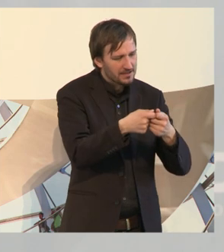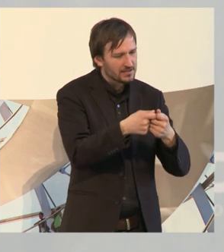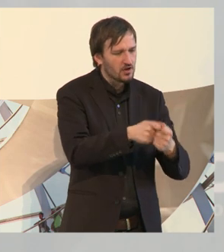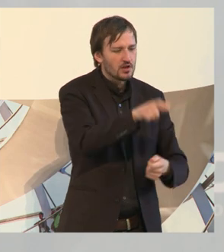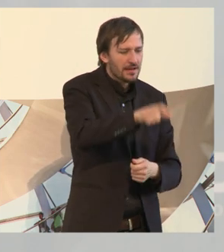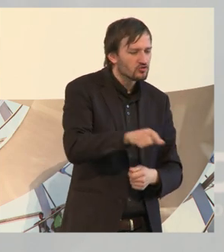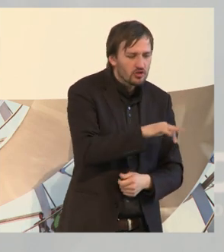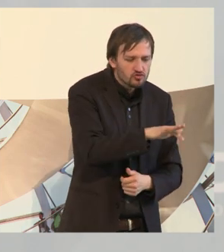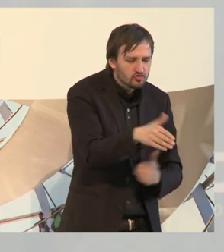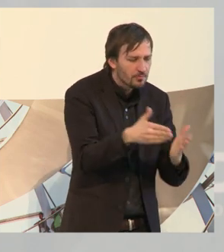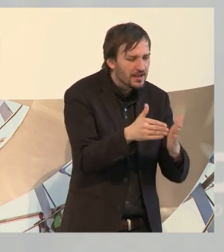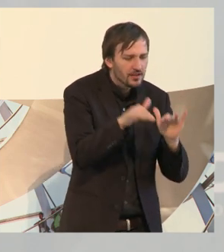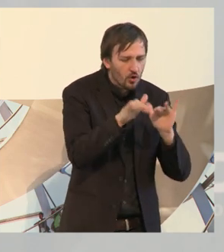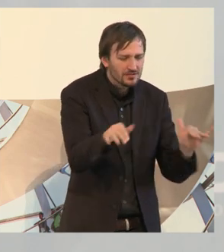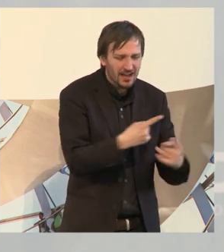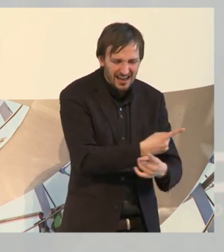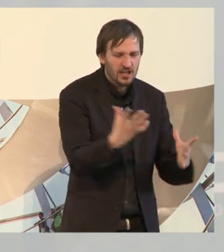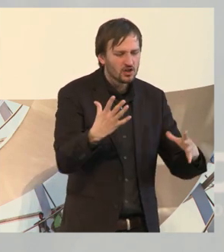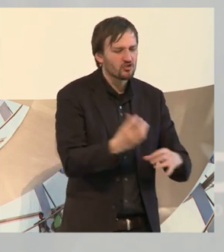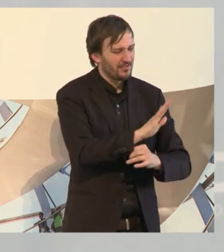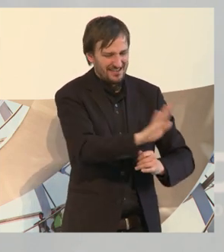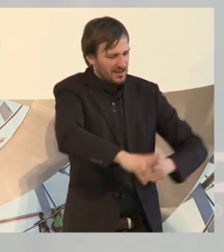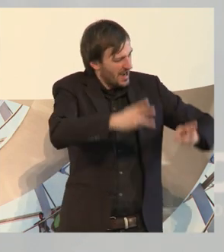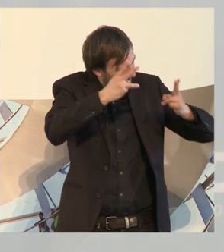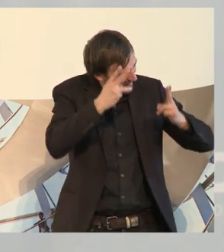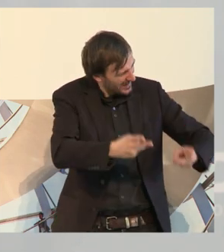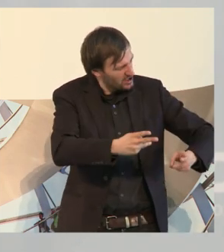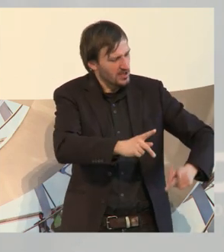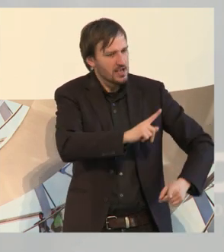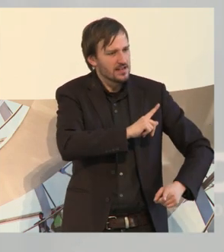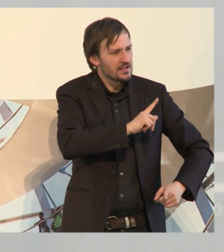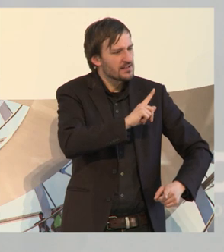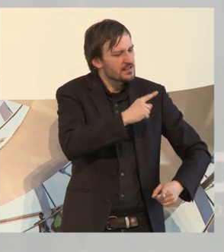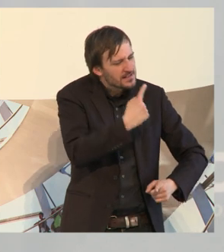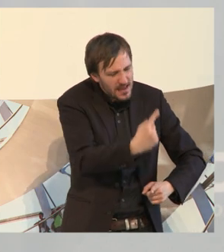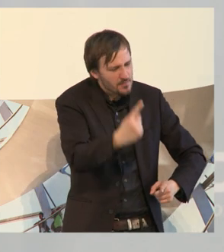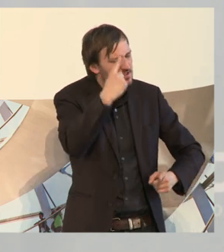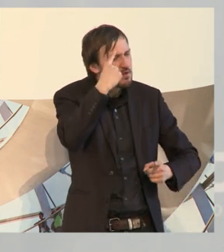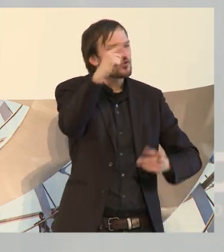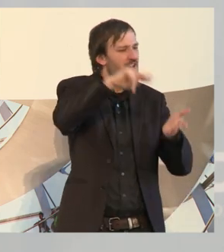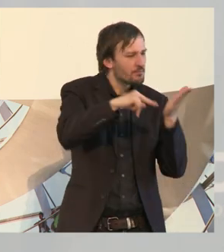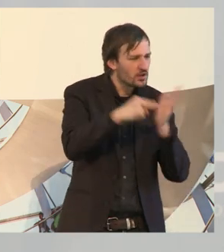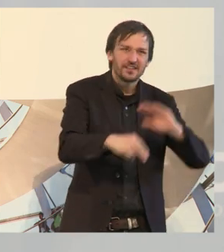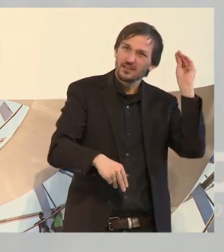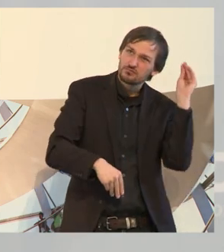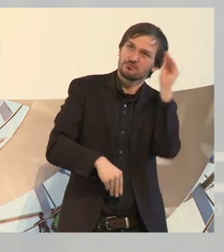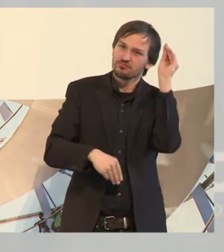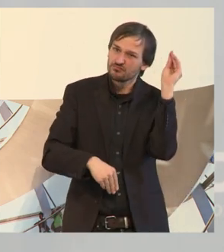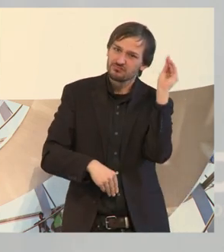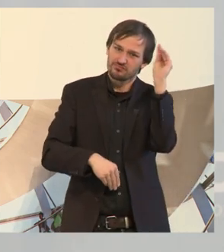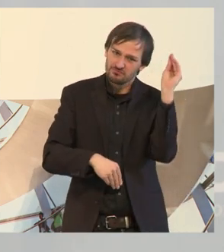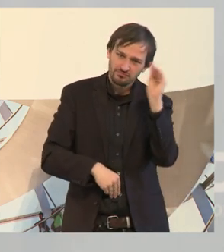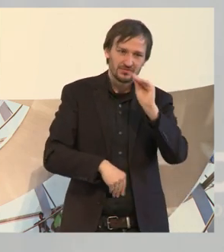behindert sind, ihre Rechte durchsetzen, dass sie mit dem Selbstbewusstsein auftreten gegenüber der Politik, das nicht nur